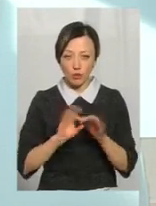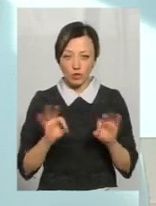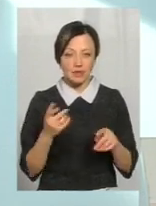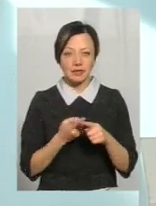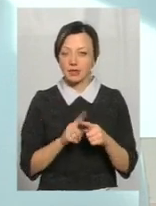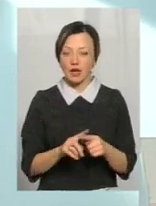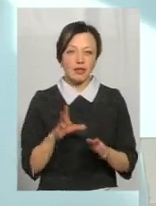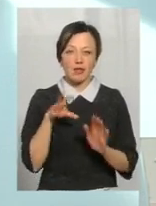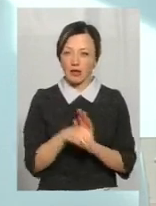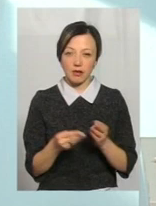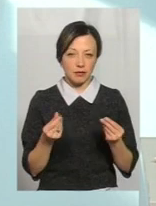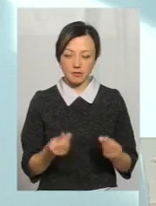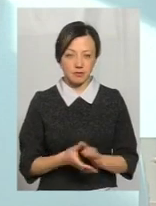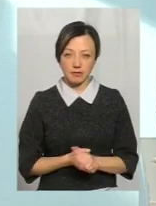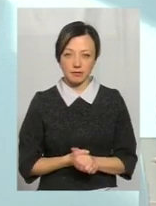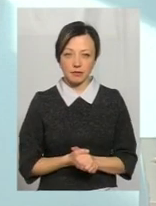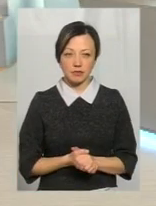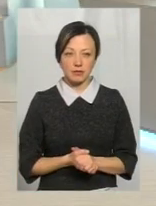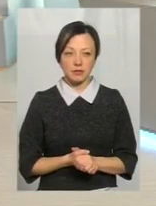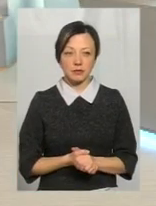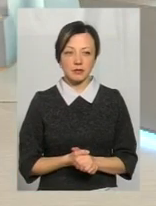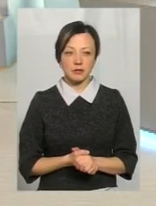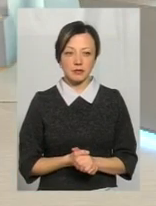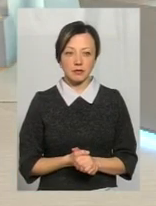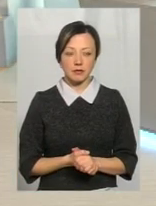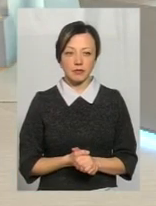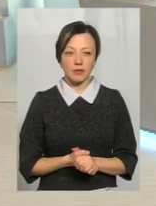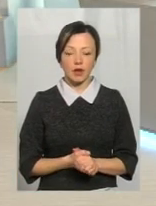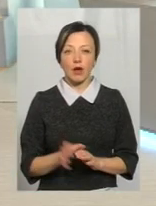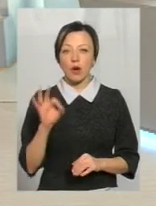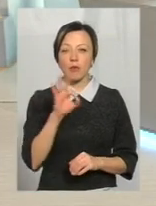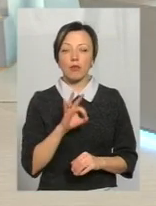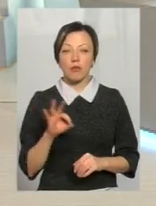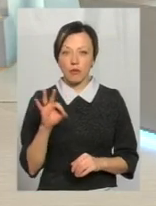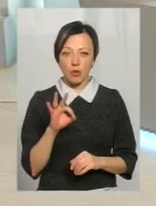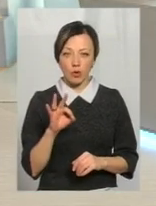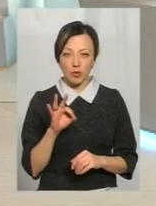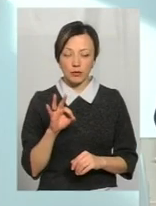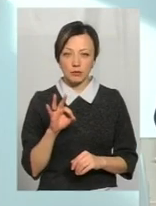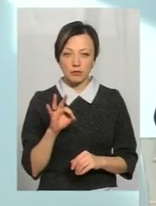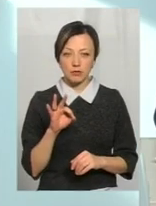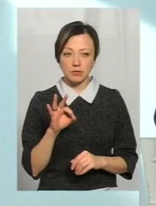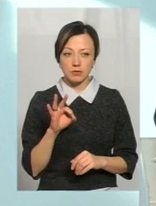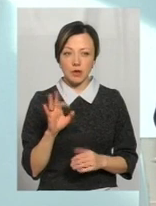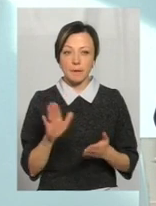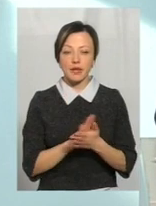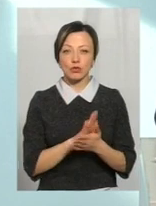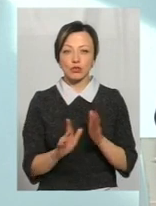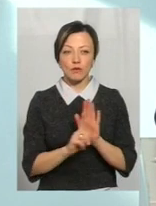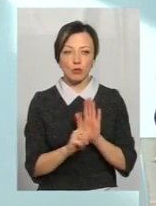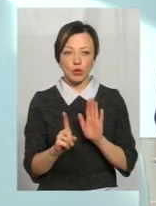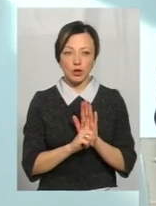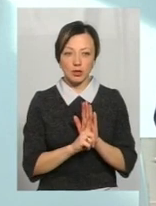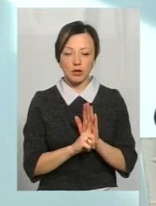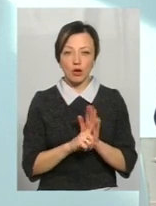це не закриває питання. Добре, в нас є закон, в нас є... Стосовно безкоштовного проїзду